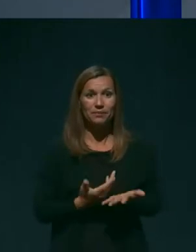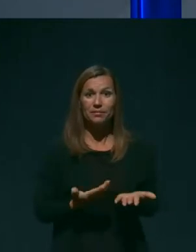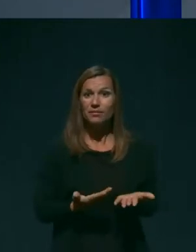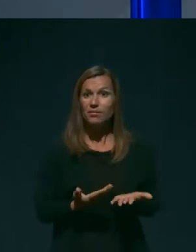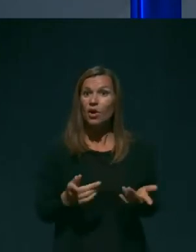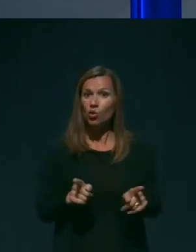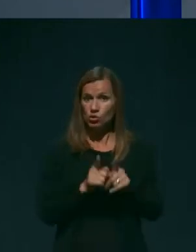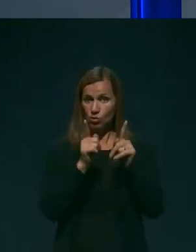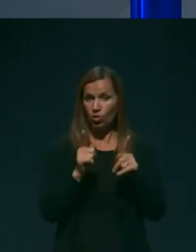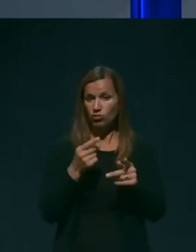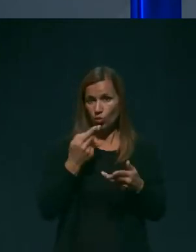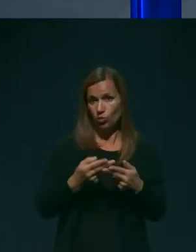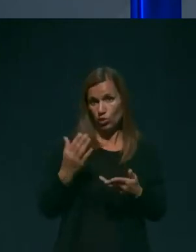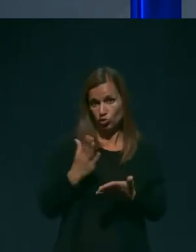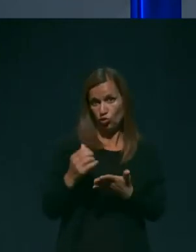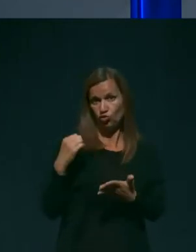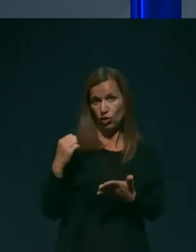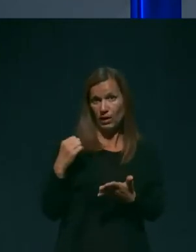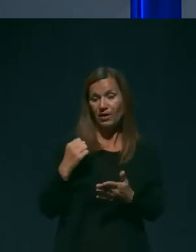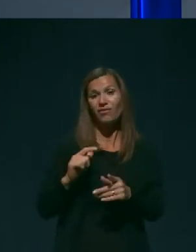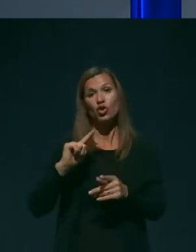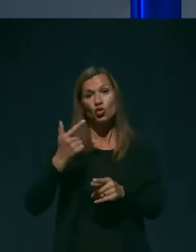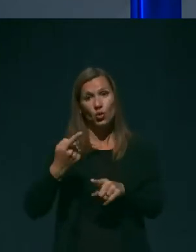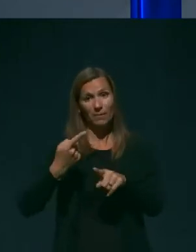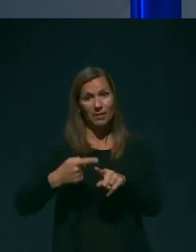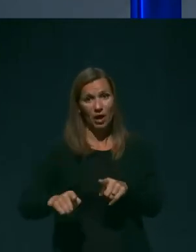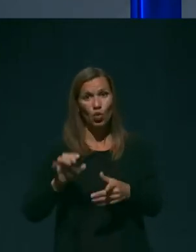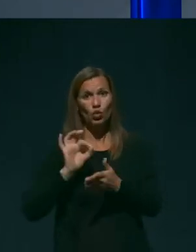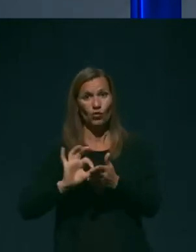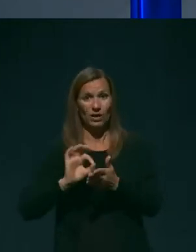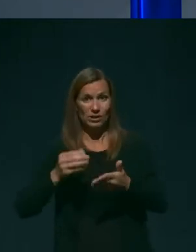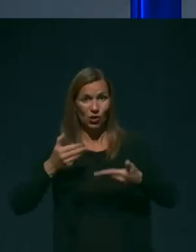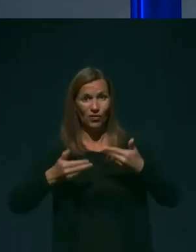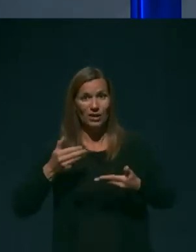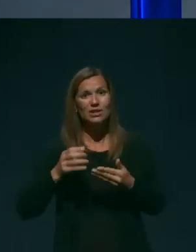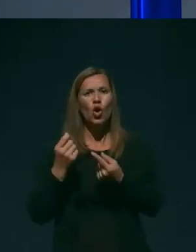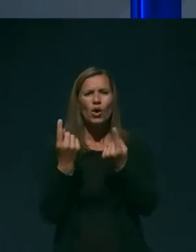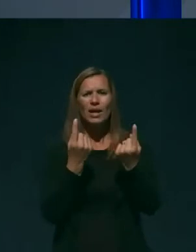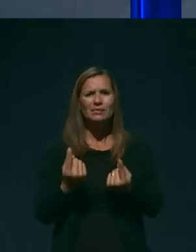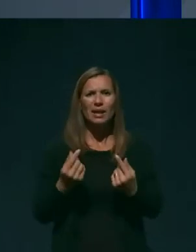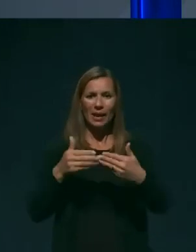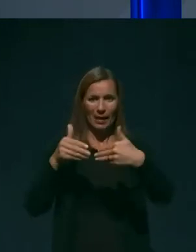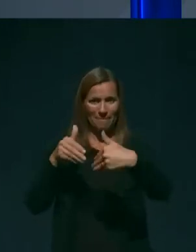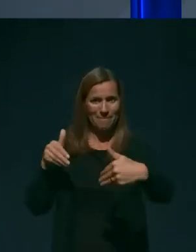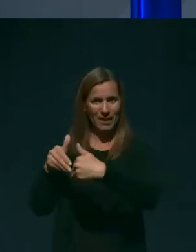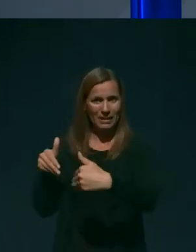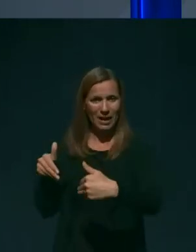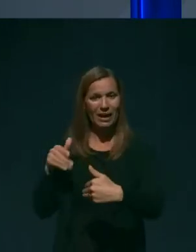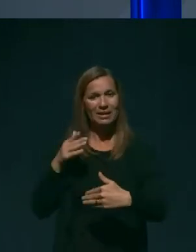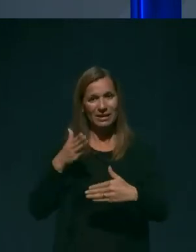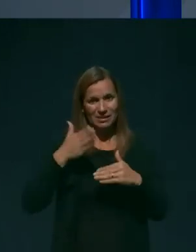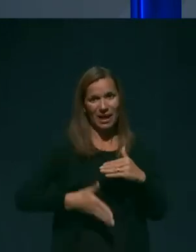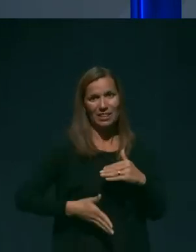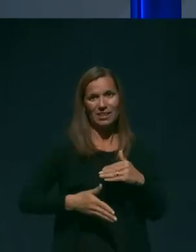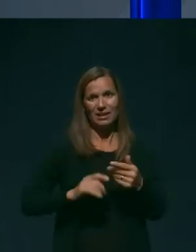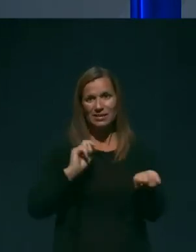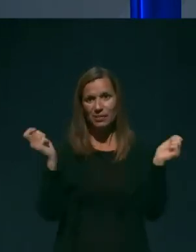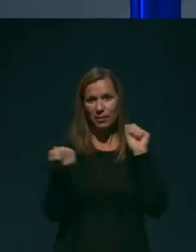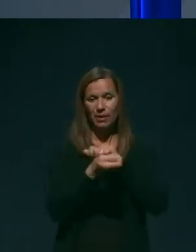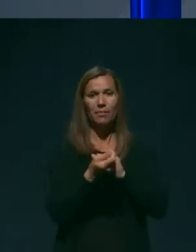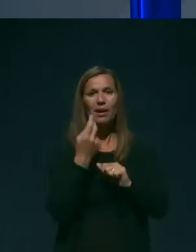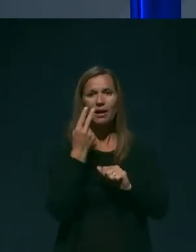obljubili že včeraj, bo v drugem delu novinarske konference v razmerah na mejah in zadnjih spremembah glede